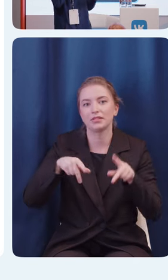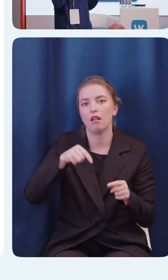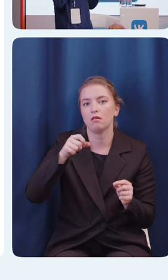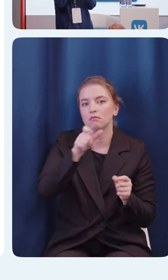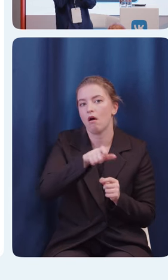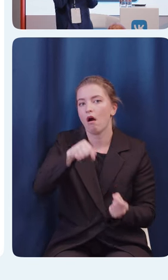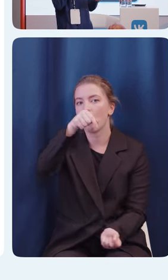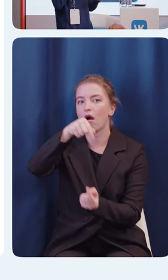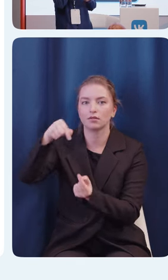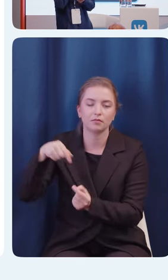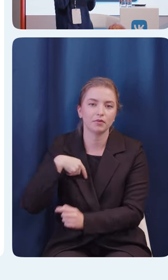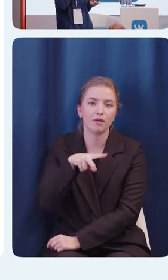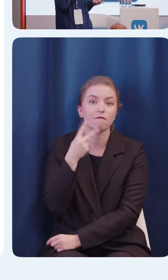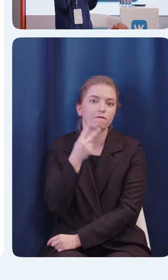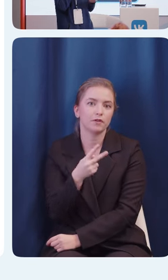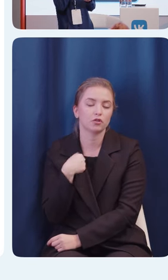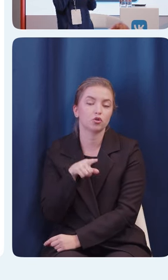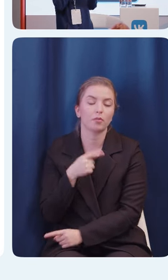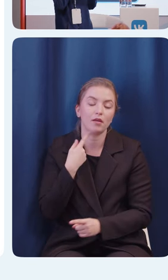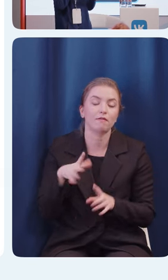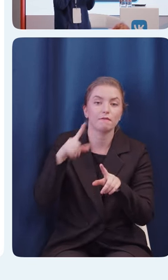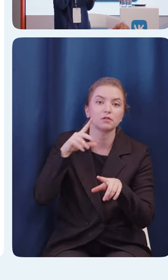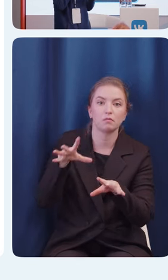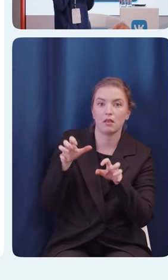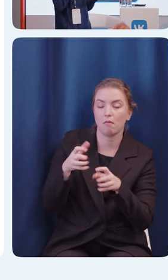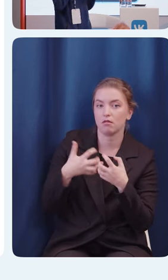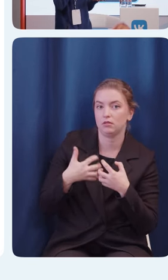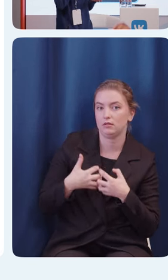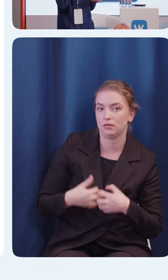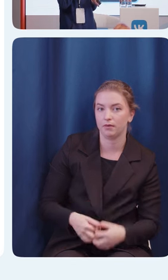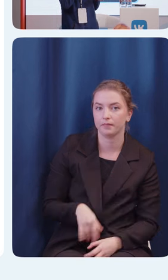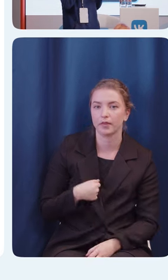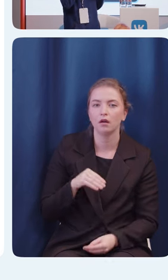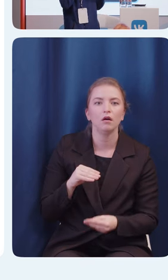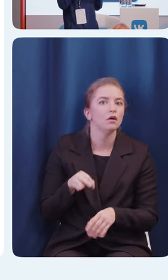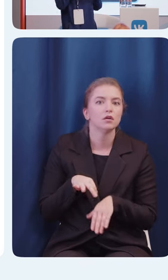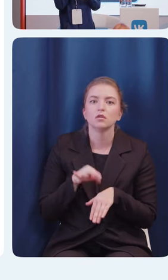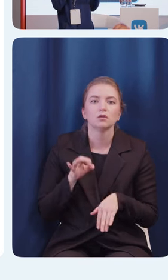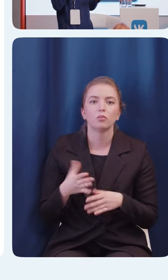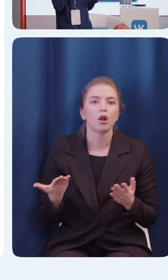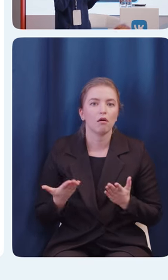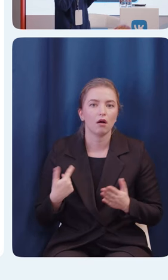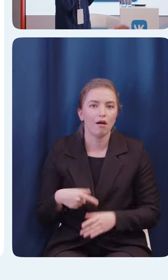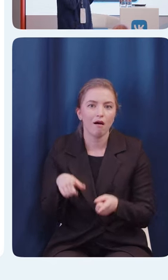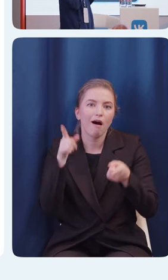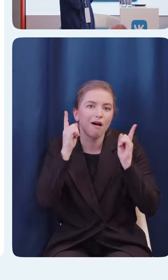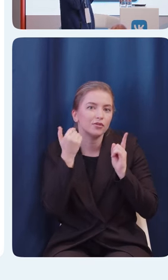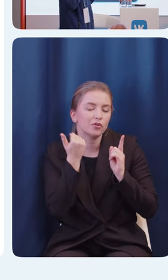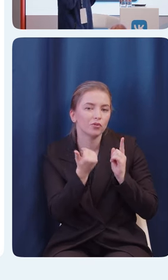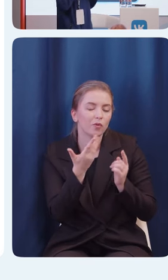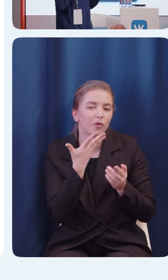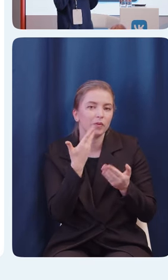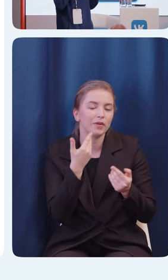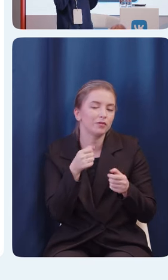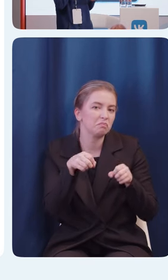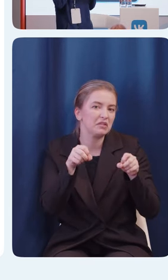и дополнительный view для отображения картинки. Боль ситуации в том, что андроид не предоставляет какого-то решения